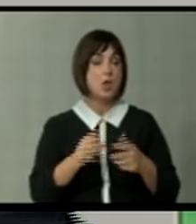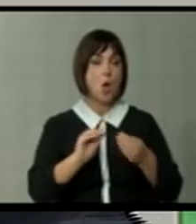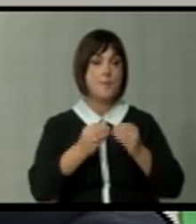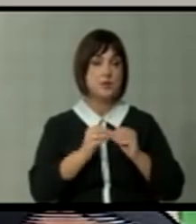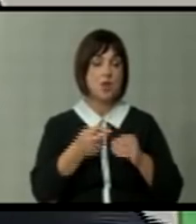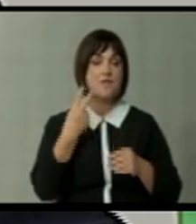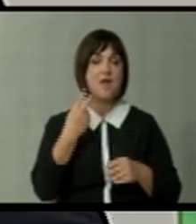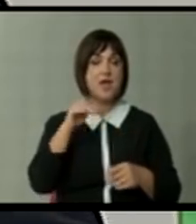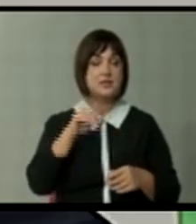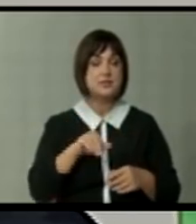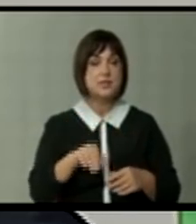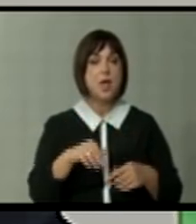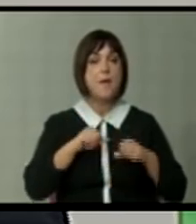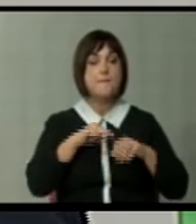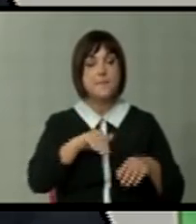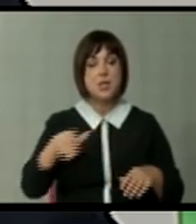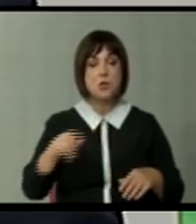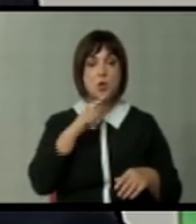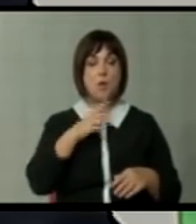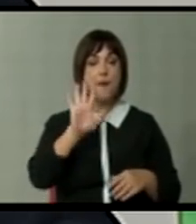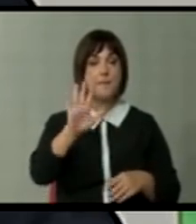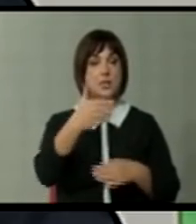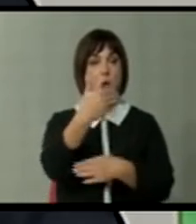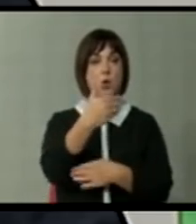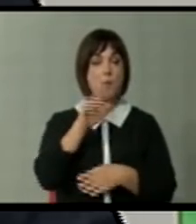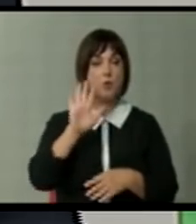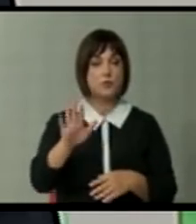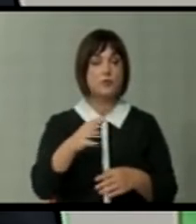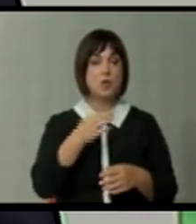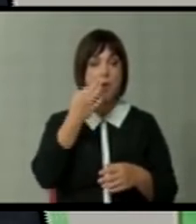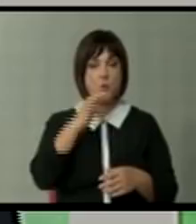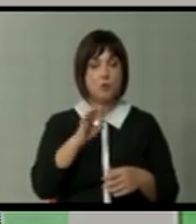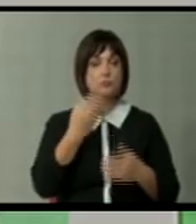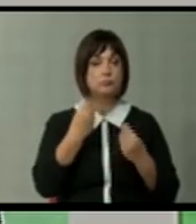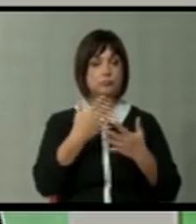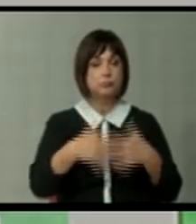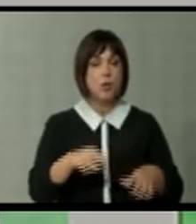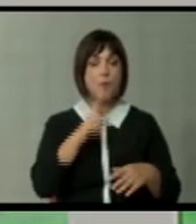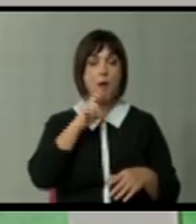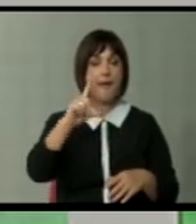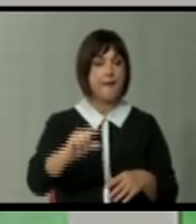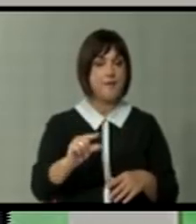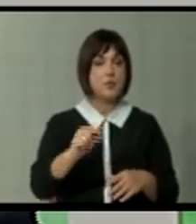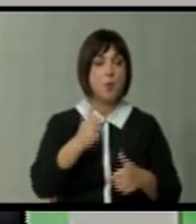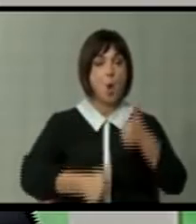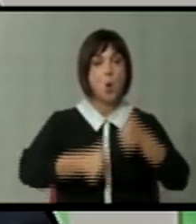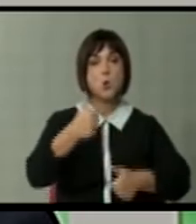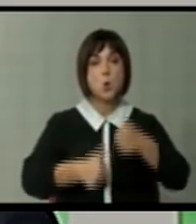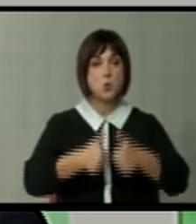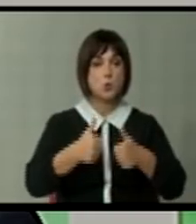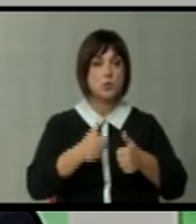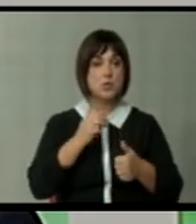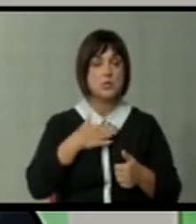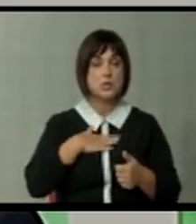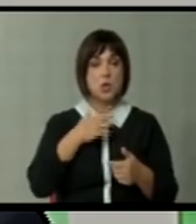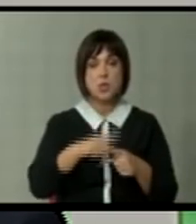пазар од 20 милиони каде што има уште 5 компанији који од вас са многу по-продуктивни, по-ефтини и по-конкурентни на